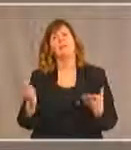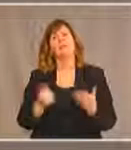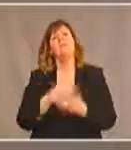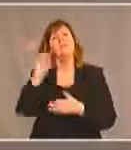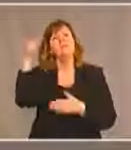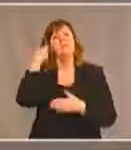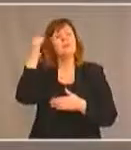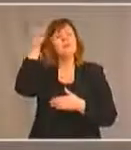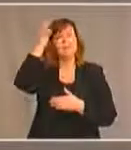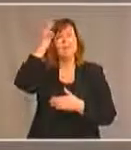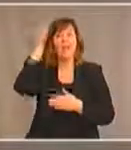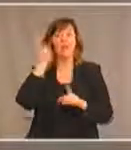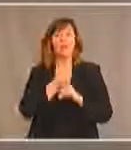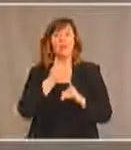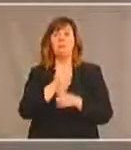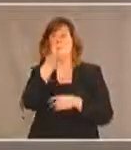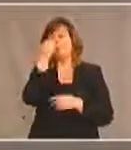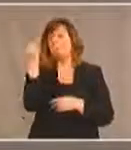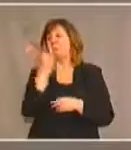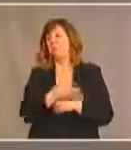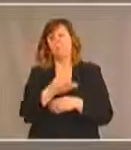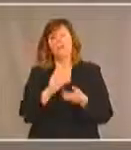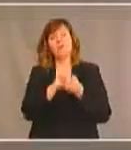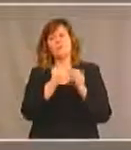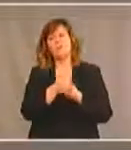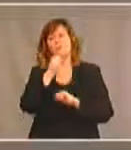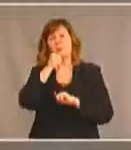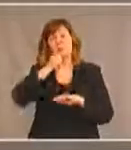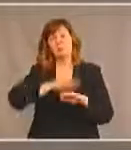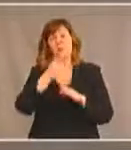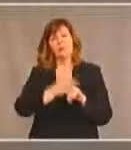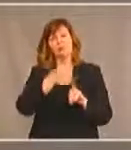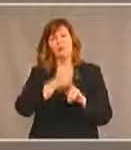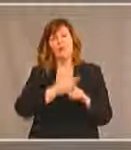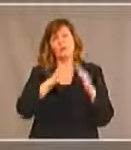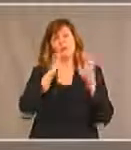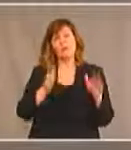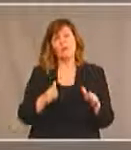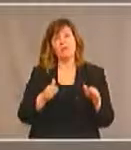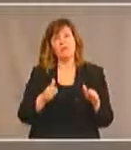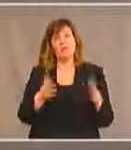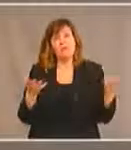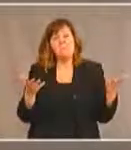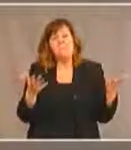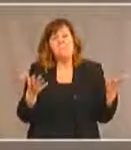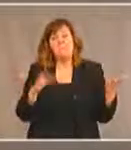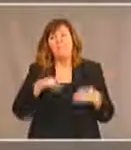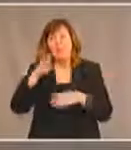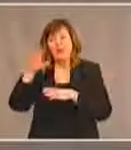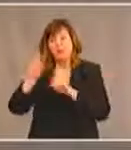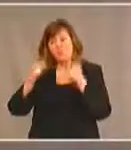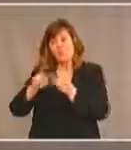ne modifiera pas ses priorités en logement sauf si nos aînés le demandent